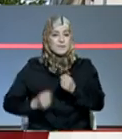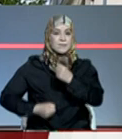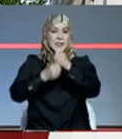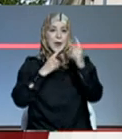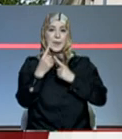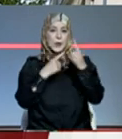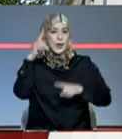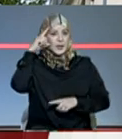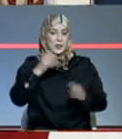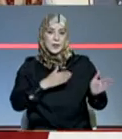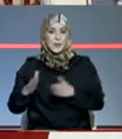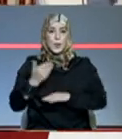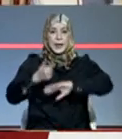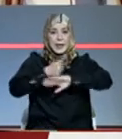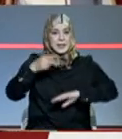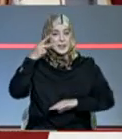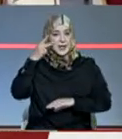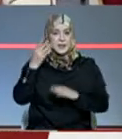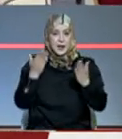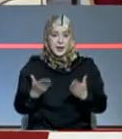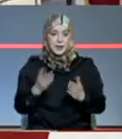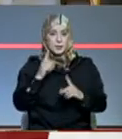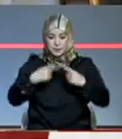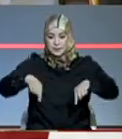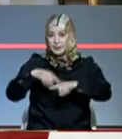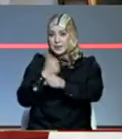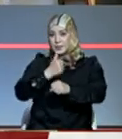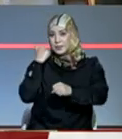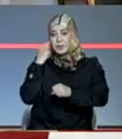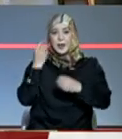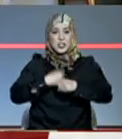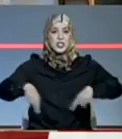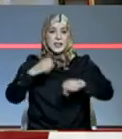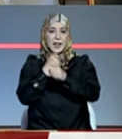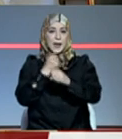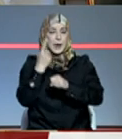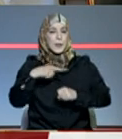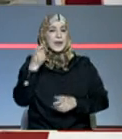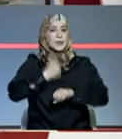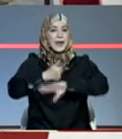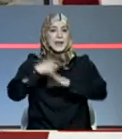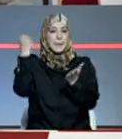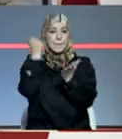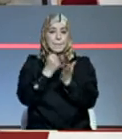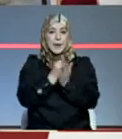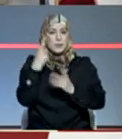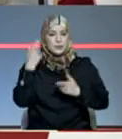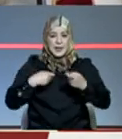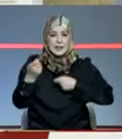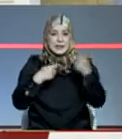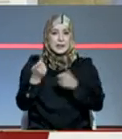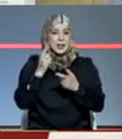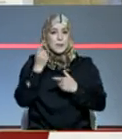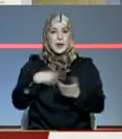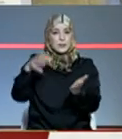وكان رئيس الجمهورية قيس سعيد عقد مساء أمس جلسة عمل مع رئيس البنك الأوروبي للاستثمار فارنر هاير